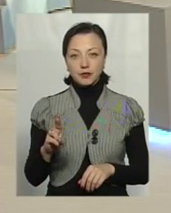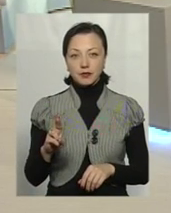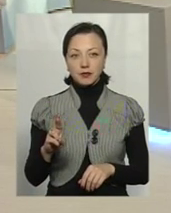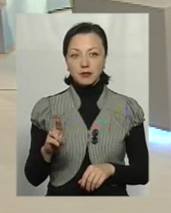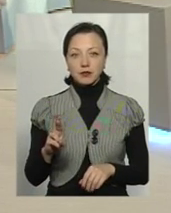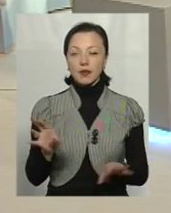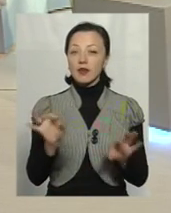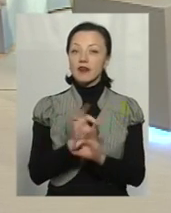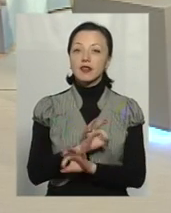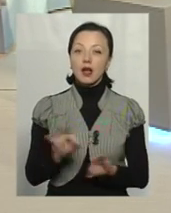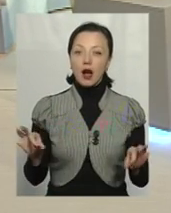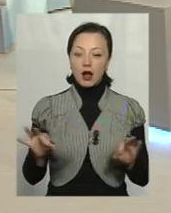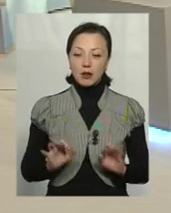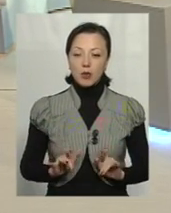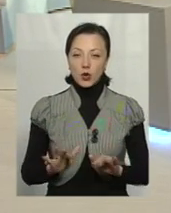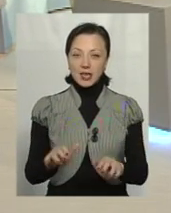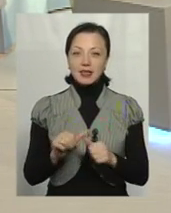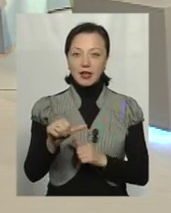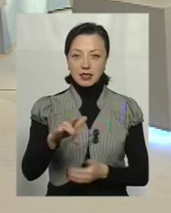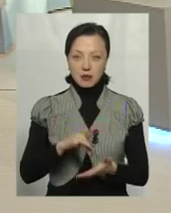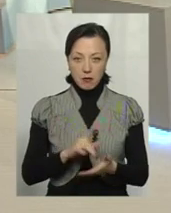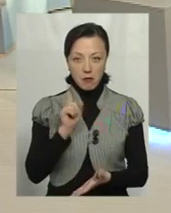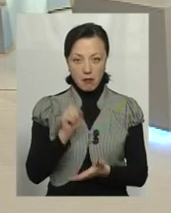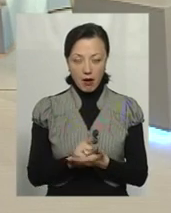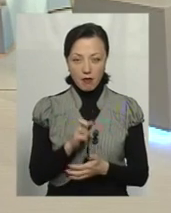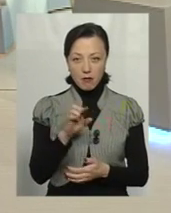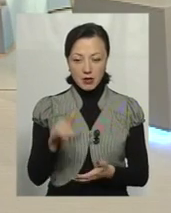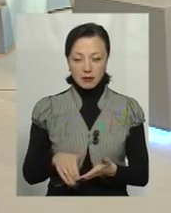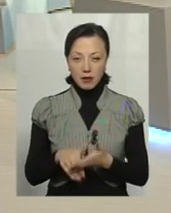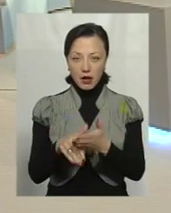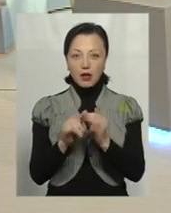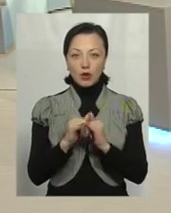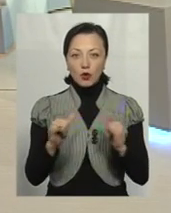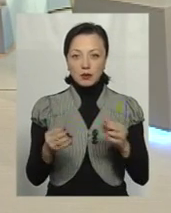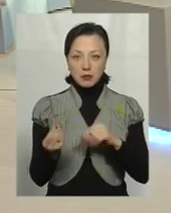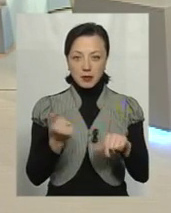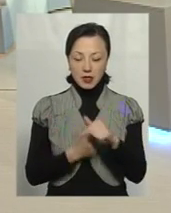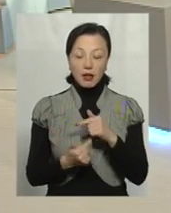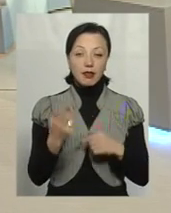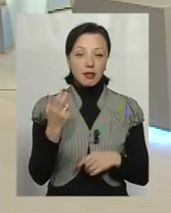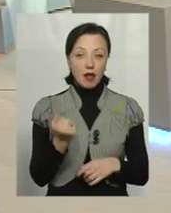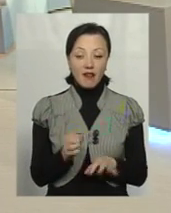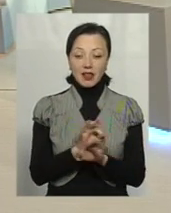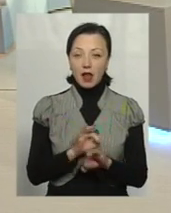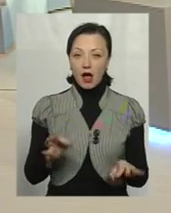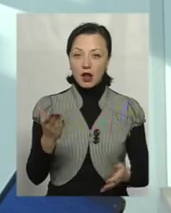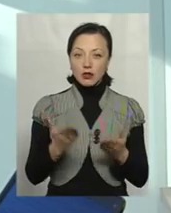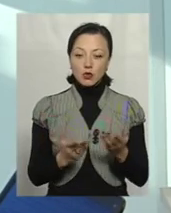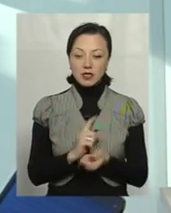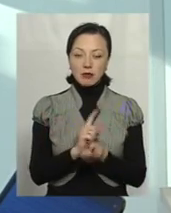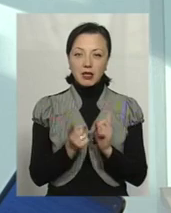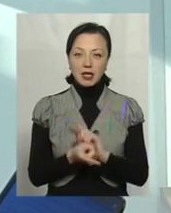в ідеалі процес децентралізації мав би сприяти розвитку бізнесу? В ідеалі, звичайно. Якщо тільки змінити оце